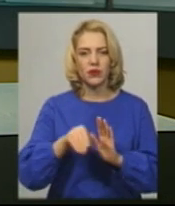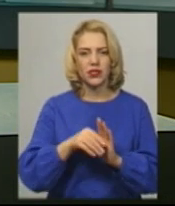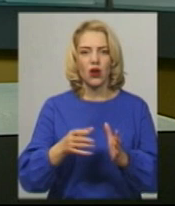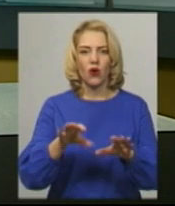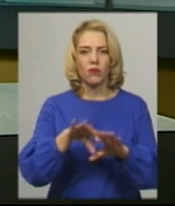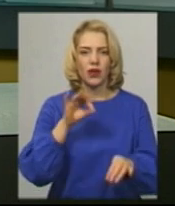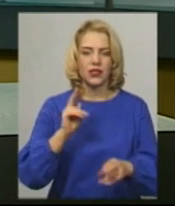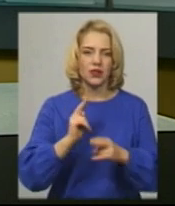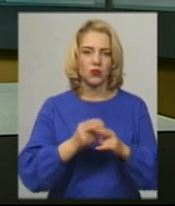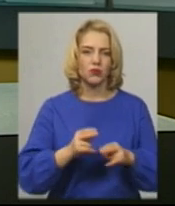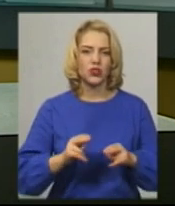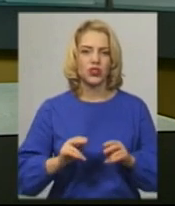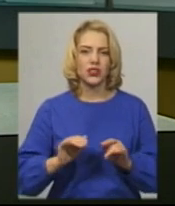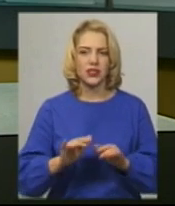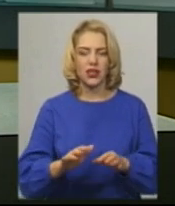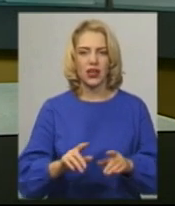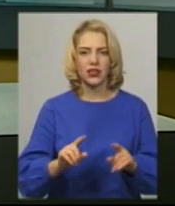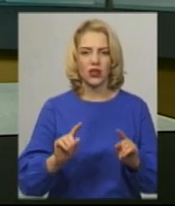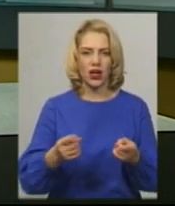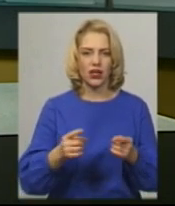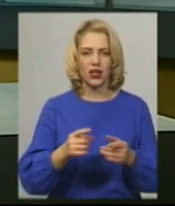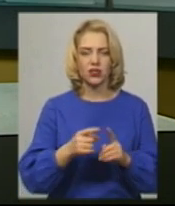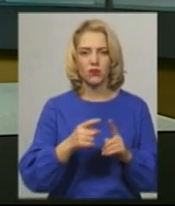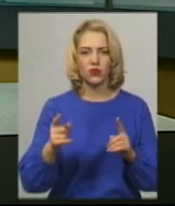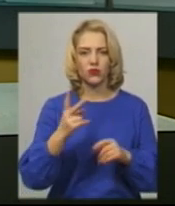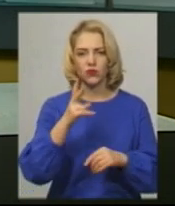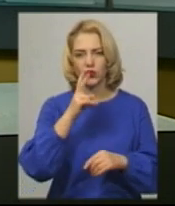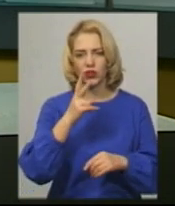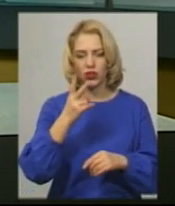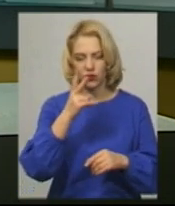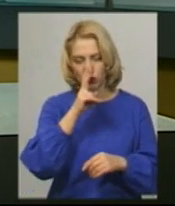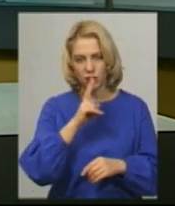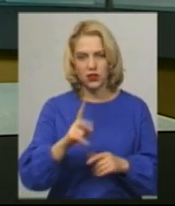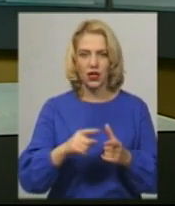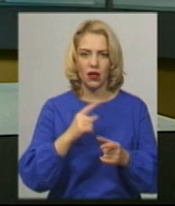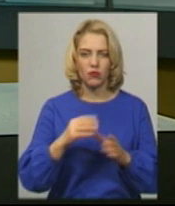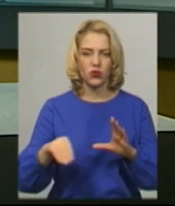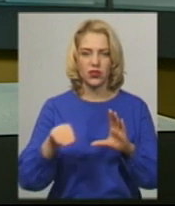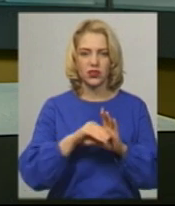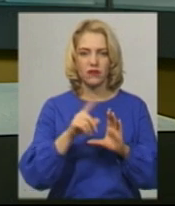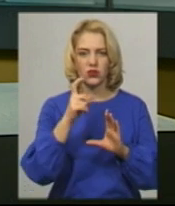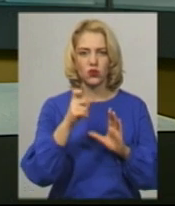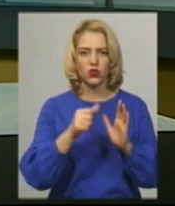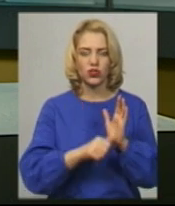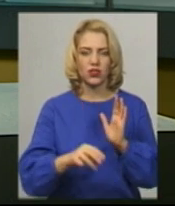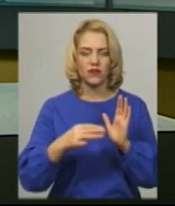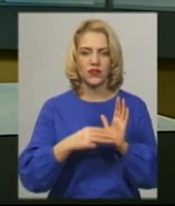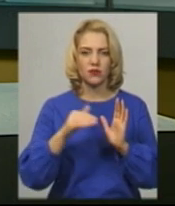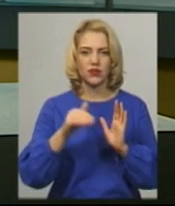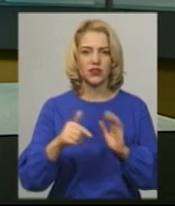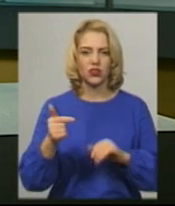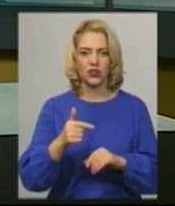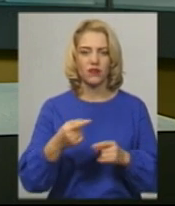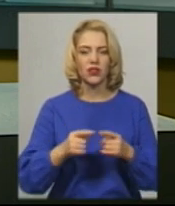запобіжний захід. Тримання під вартою протягом двох місяців з альтернативою внесення застави – 168 тисяч гривень.